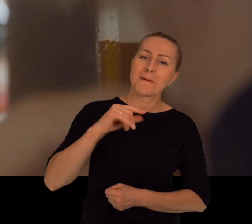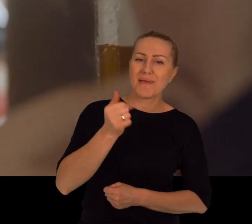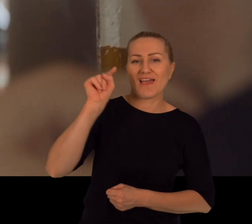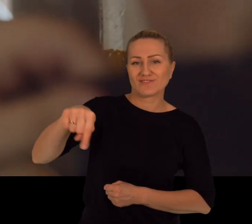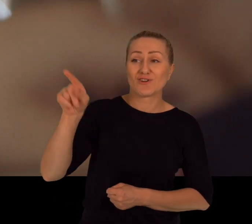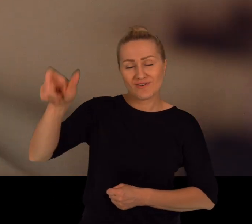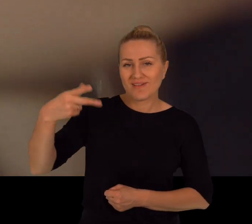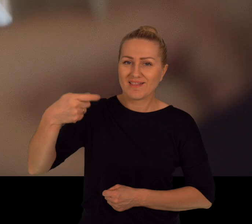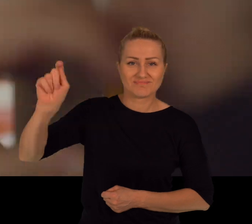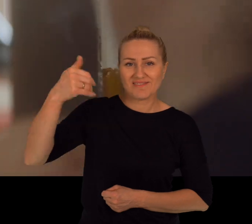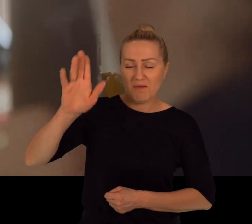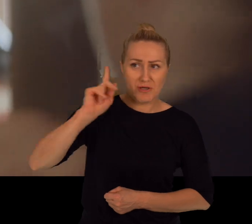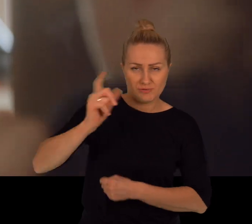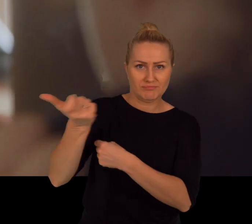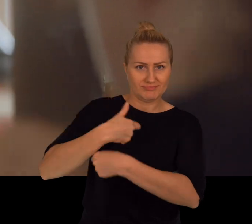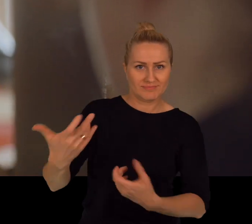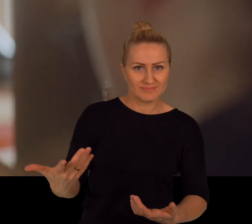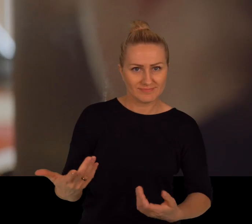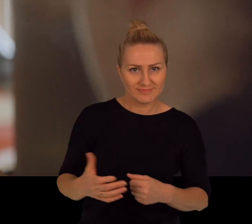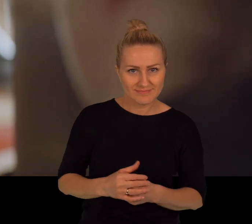Ja byłam pierwsza. To ty nie pojedziesz, kochany, no nie?